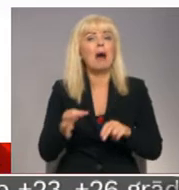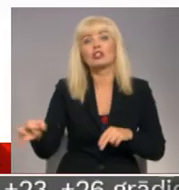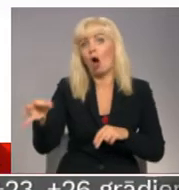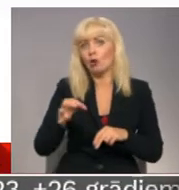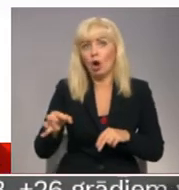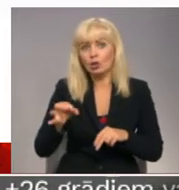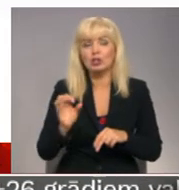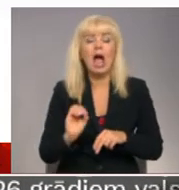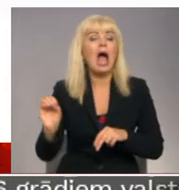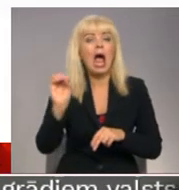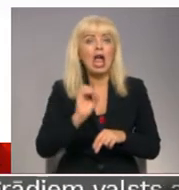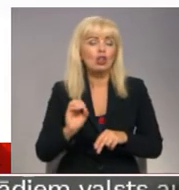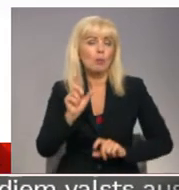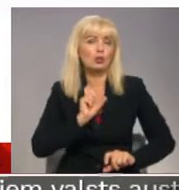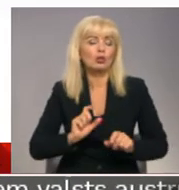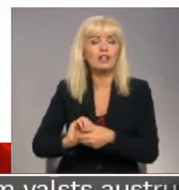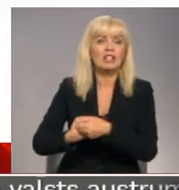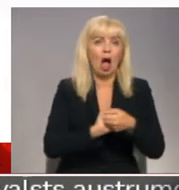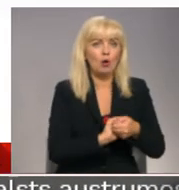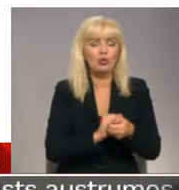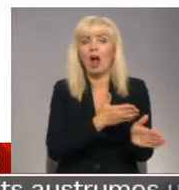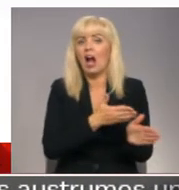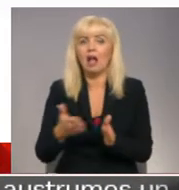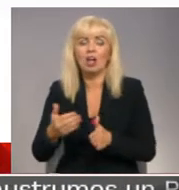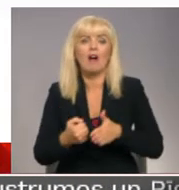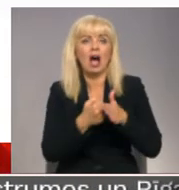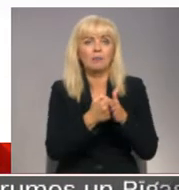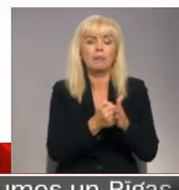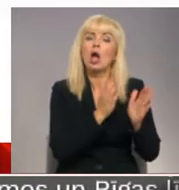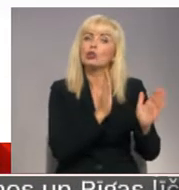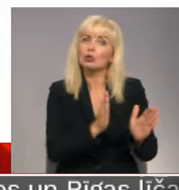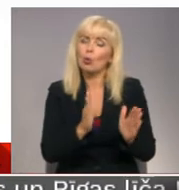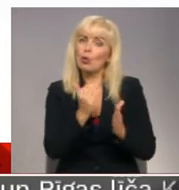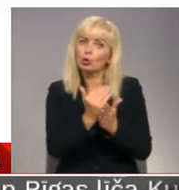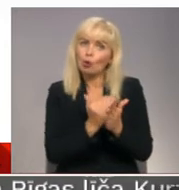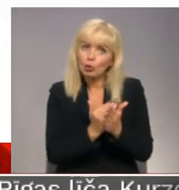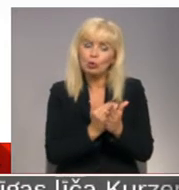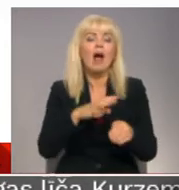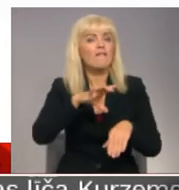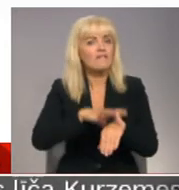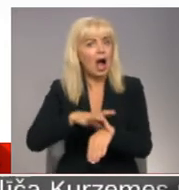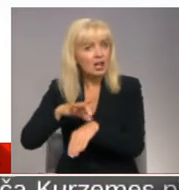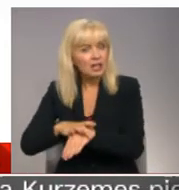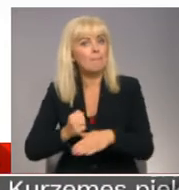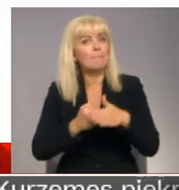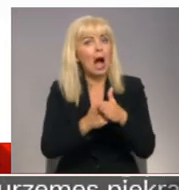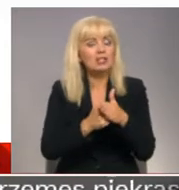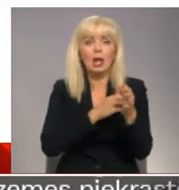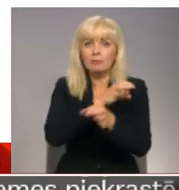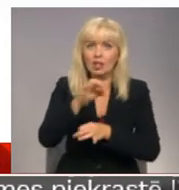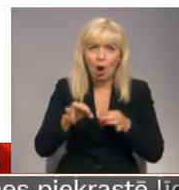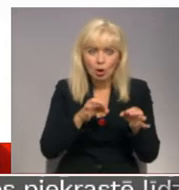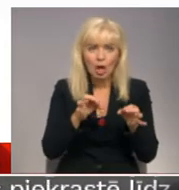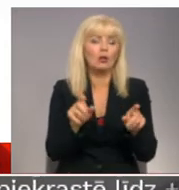universitāšo asociācija ir gatava atbalstīt struktūrētu uz faktiem balstītu dialogu sadarbībā ar nozari un Latvijas